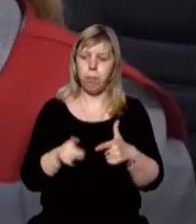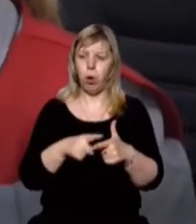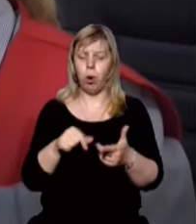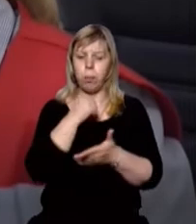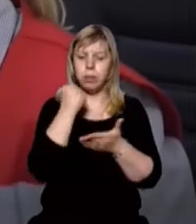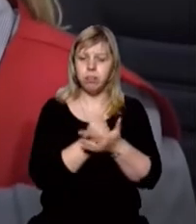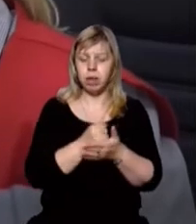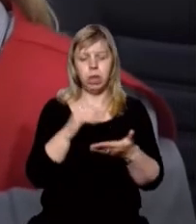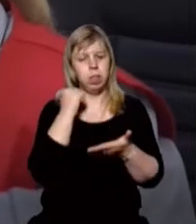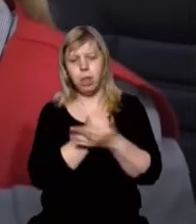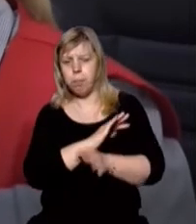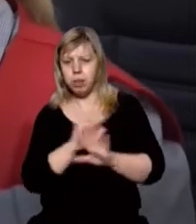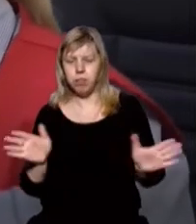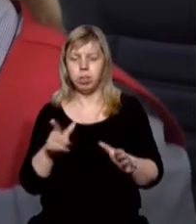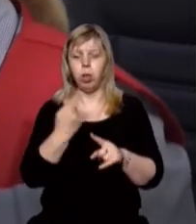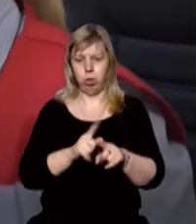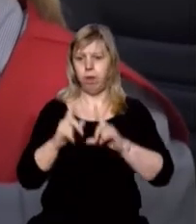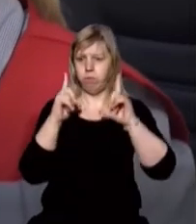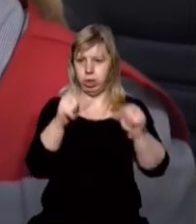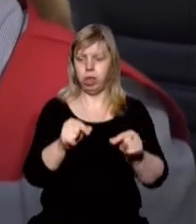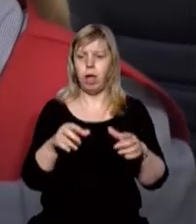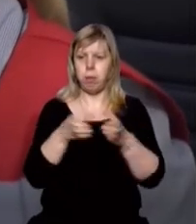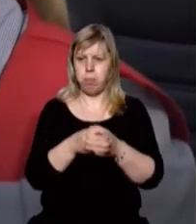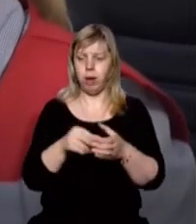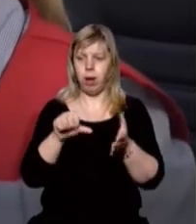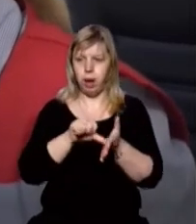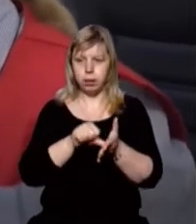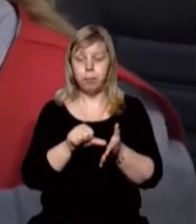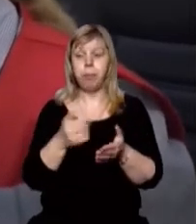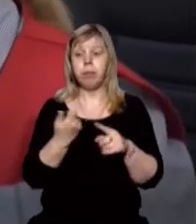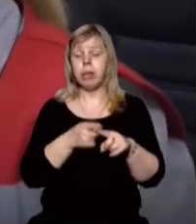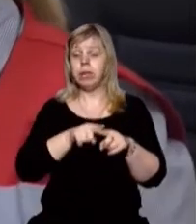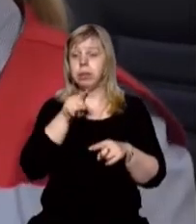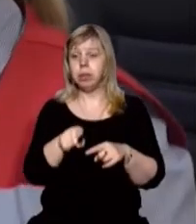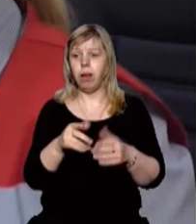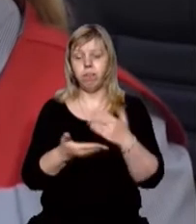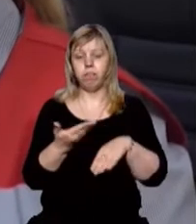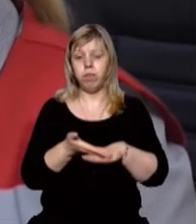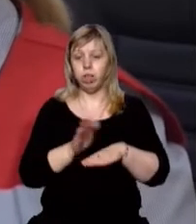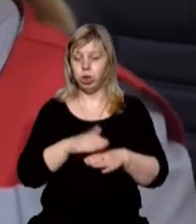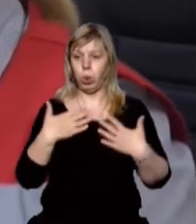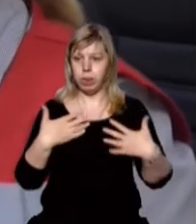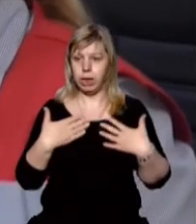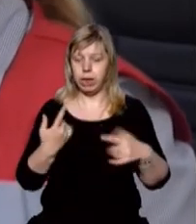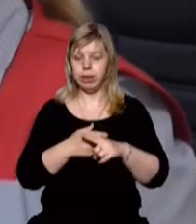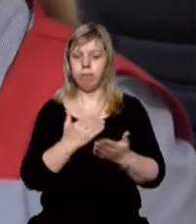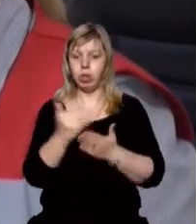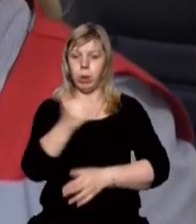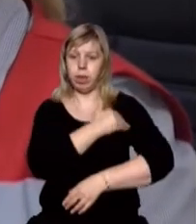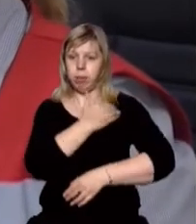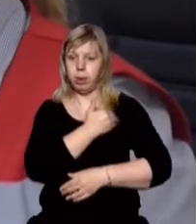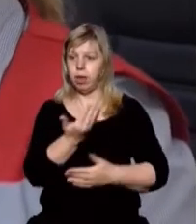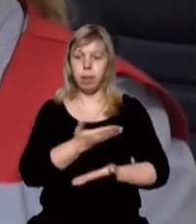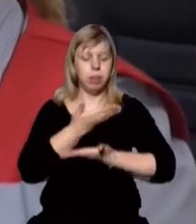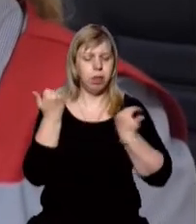підтвердженими чи не підтвердженими, тоді виїжджає бригада. Це важке дихання, це висока температура, яка